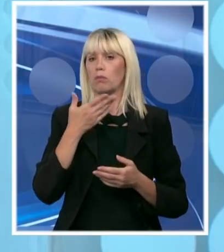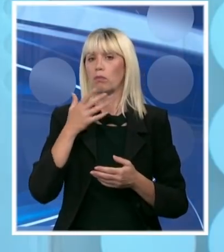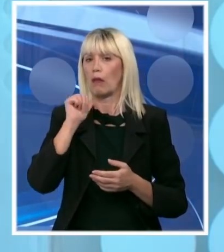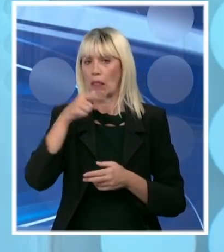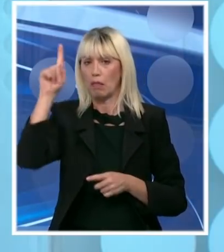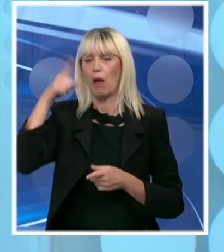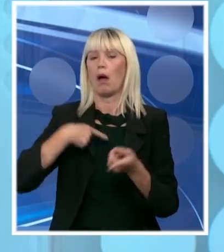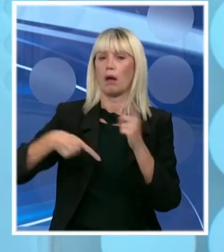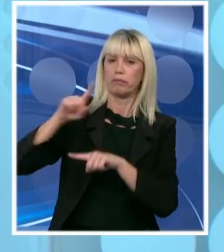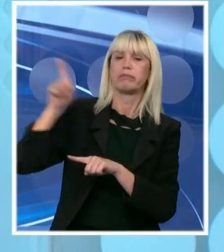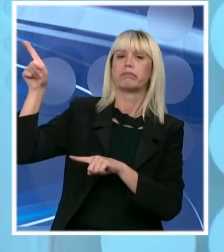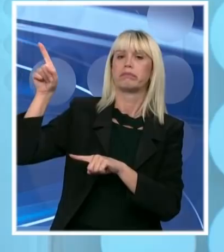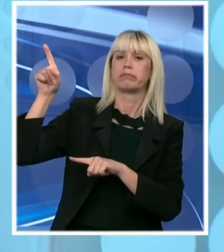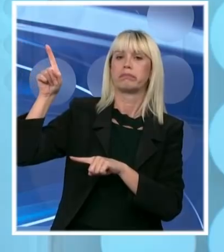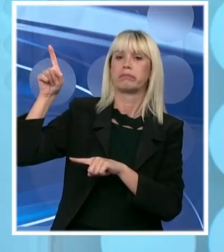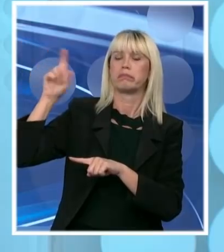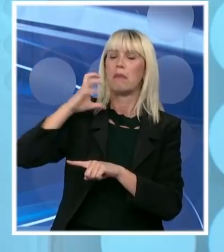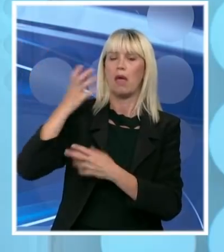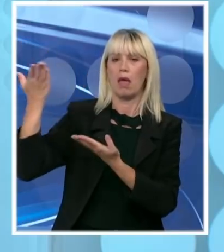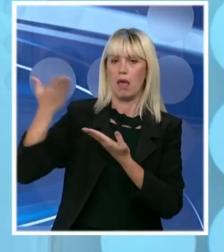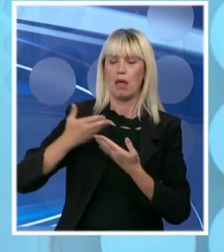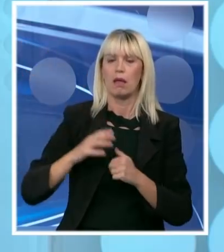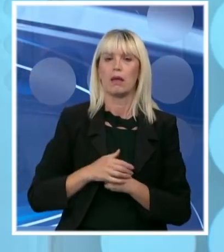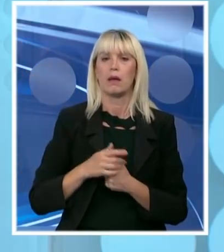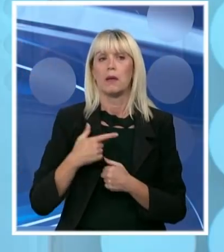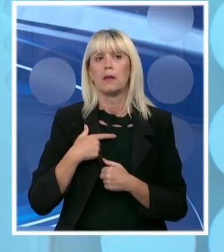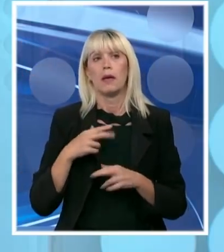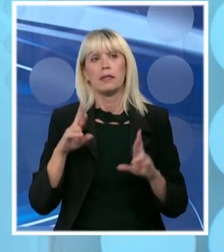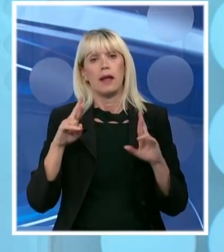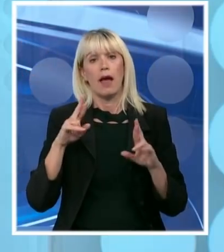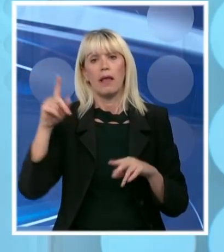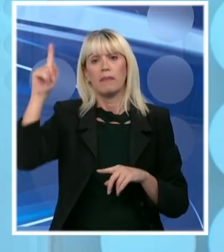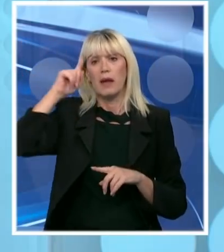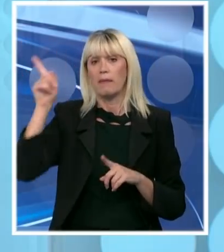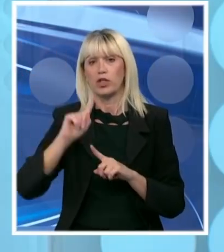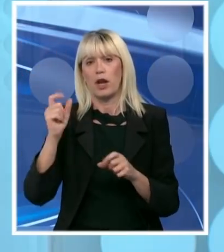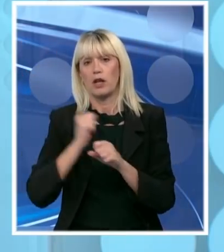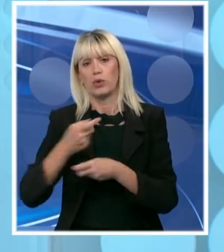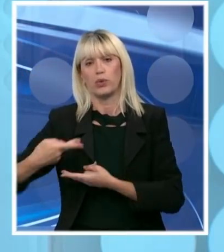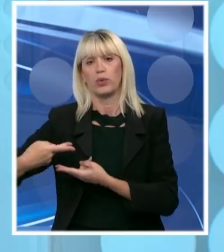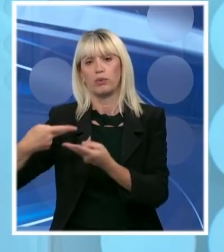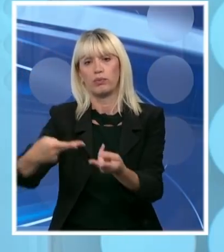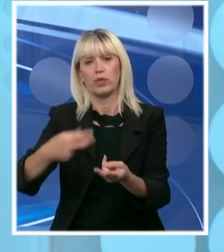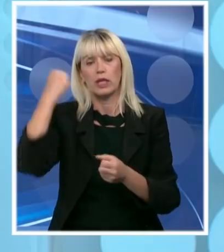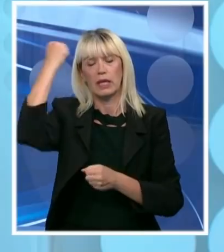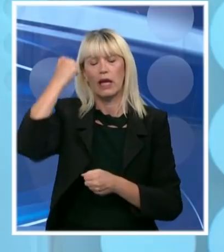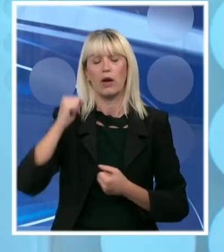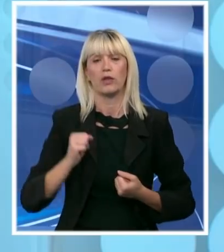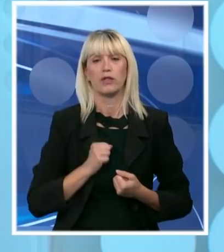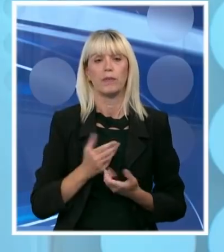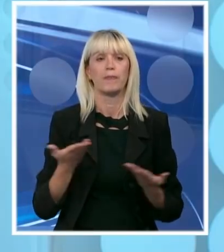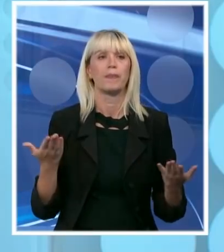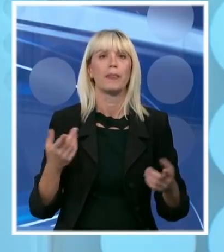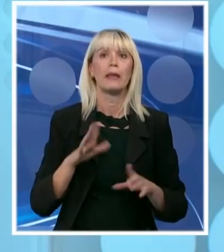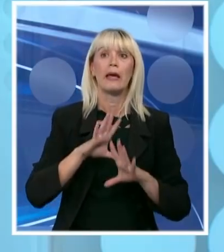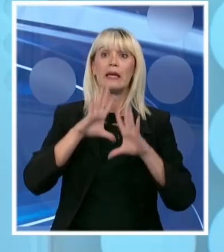Ja se nadam da to naši nemački partneri neće da urade. Ali tu postoji velika neizvesnost od budućnosti. Zato ja vama govorim svi